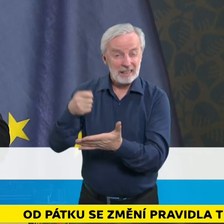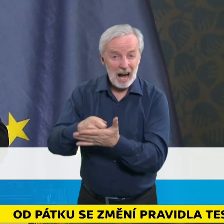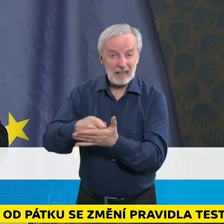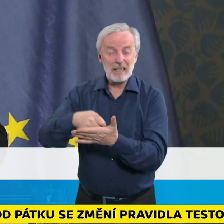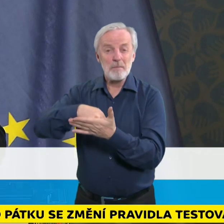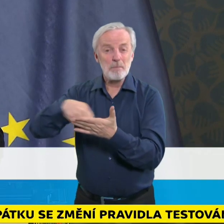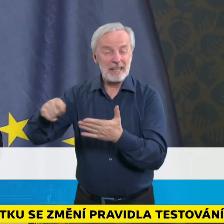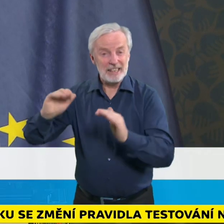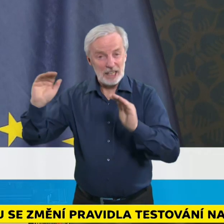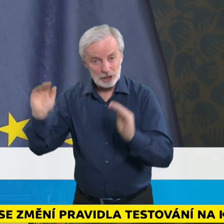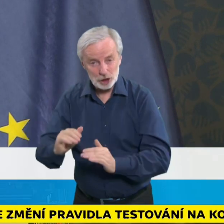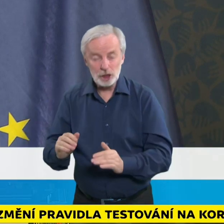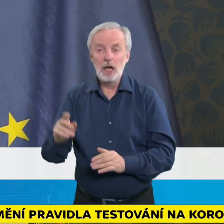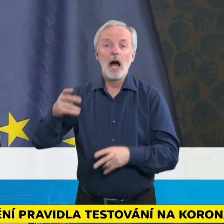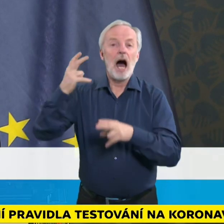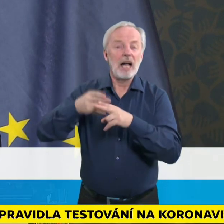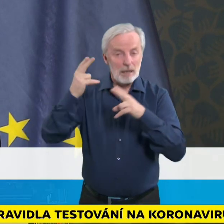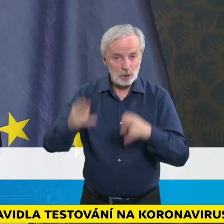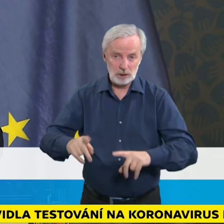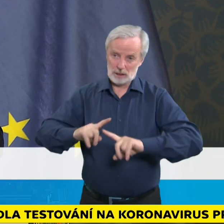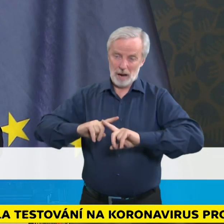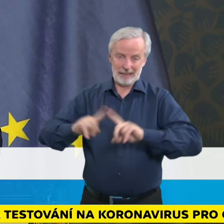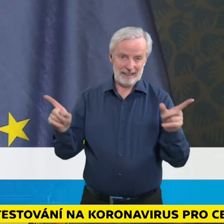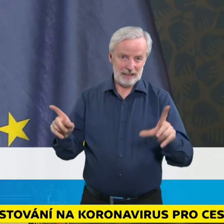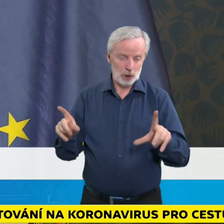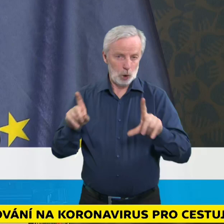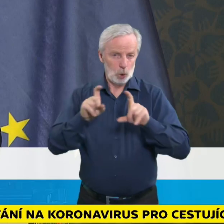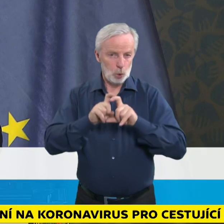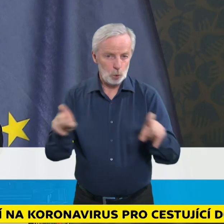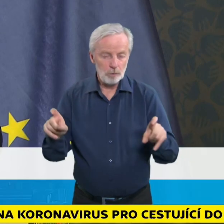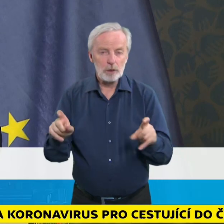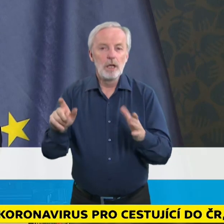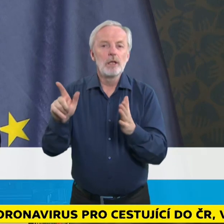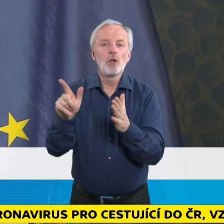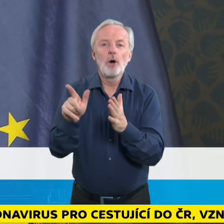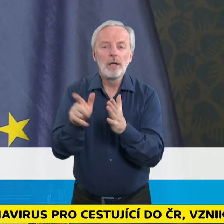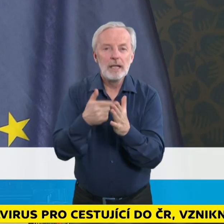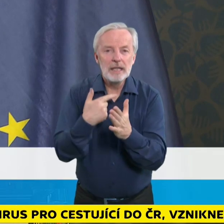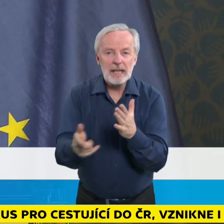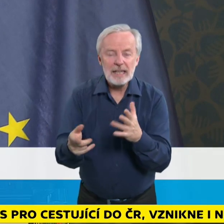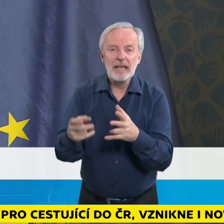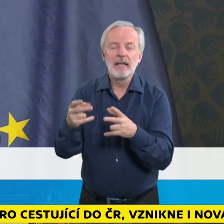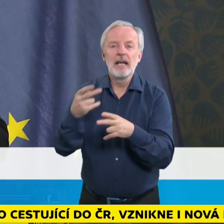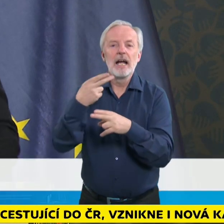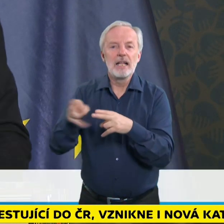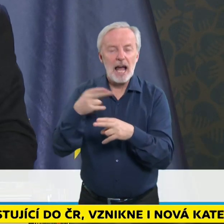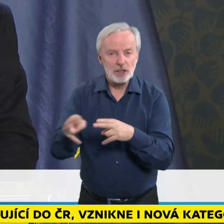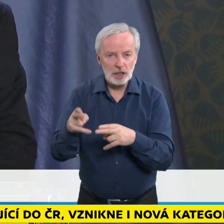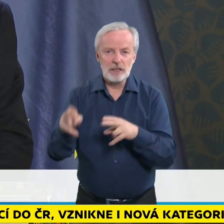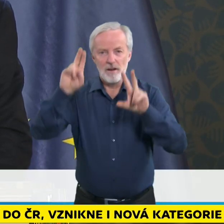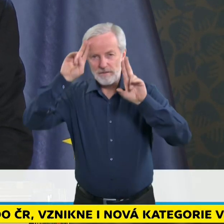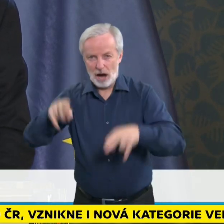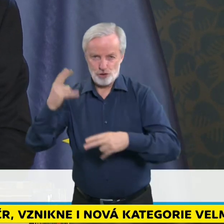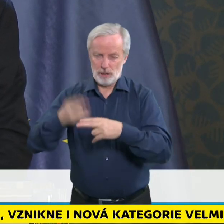měla polní nemocnice v Letňanech, protože není určená k tomu, aby poskytovala akutní péči. Děkuji.